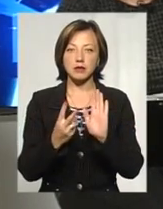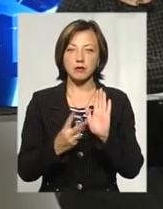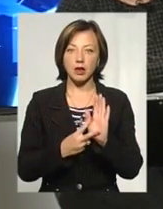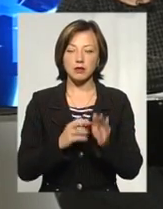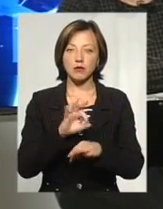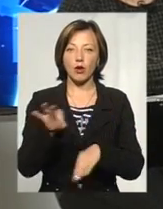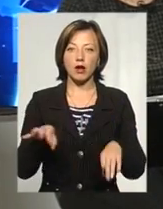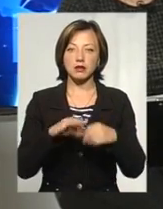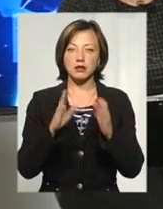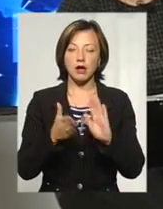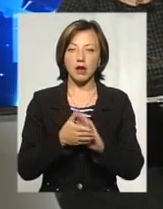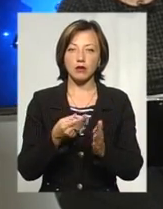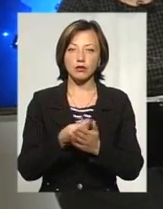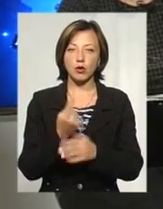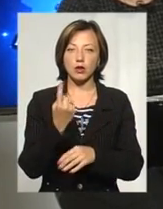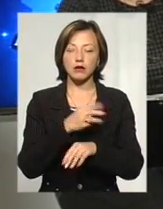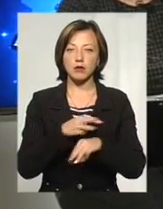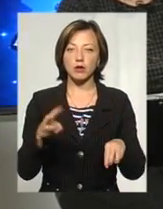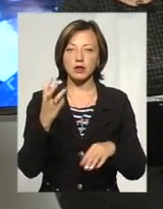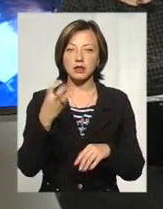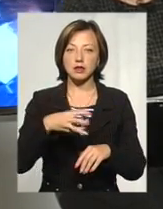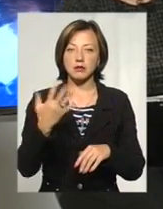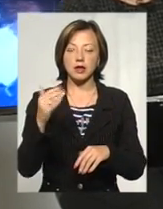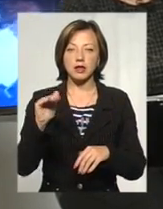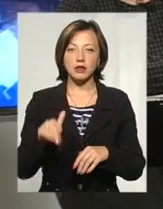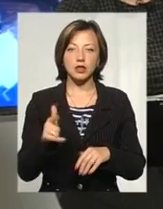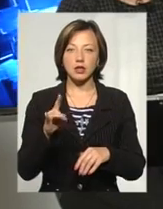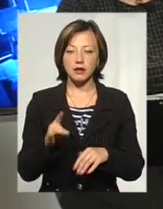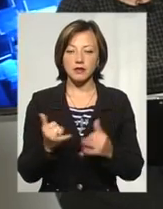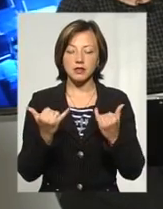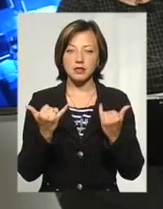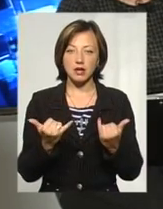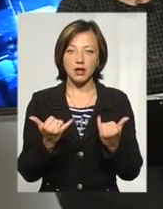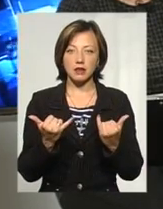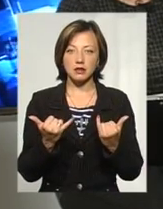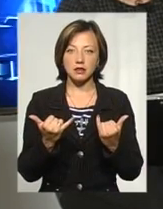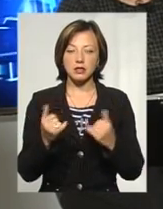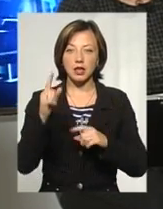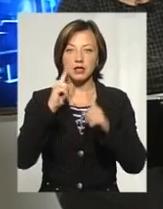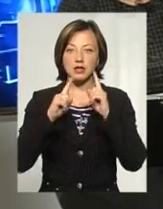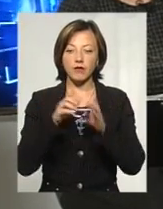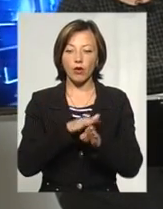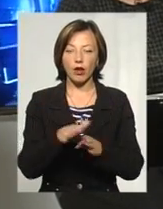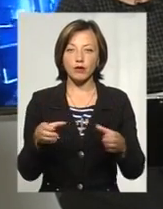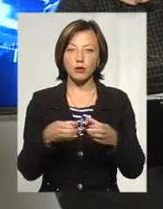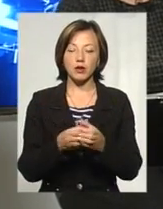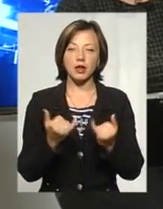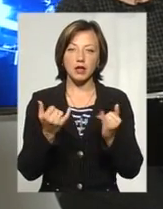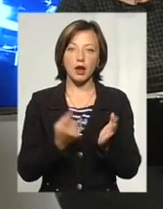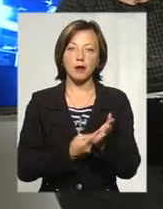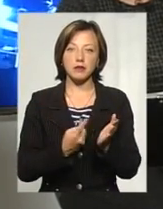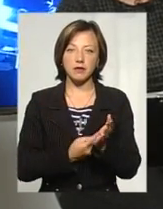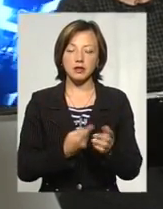на загальну суму 1 мільйон 335 тисяч гривень, які ми зараз винесли на засідання виконавчого комітету для затвердження